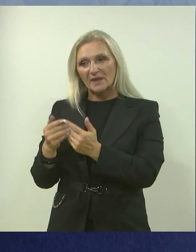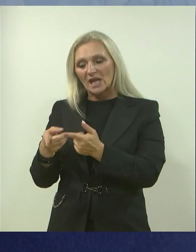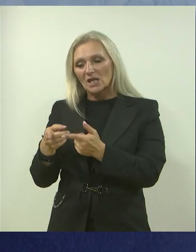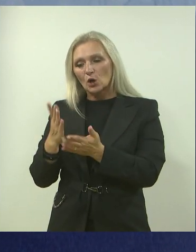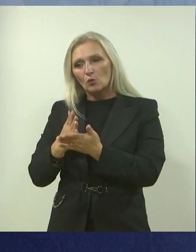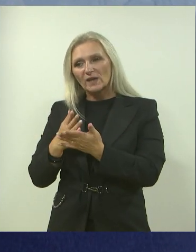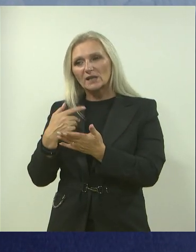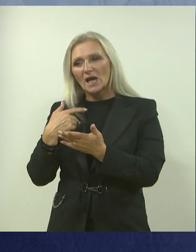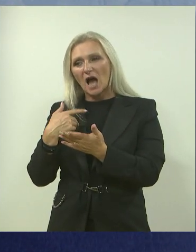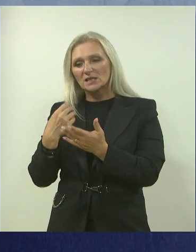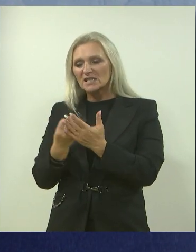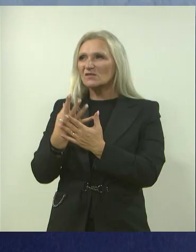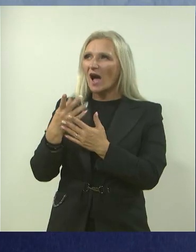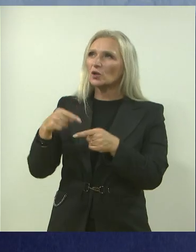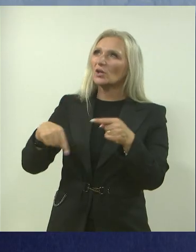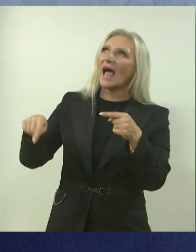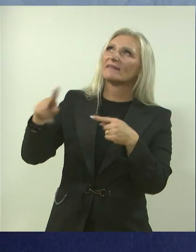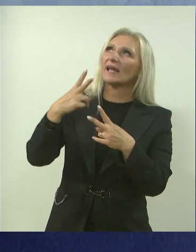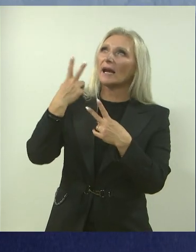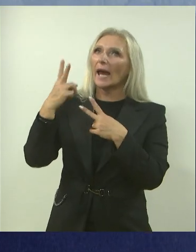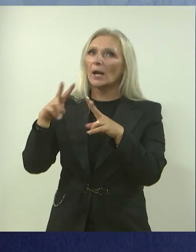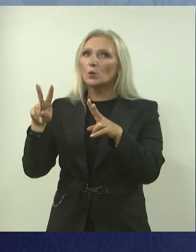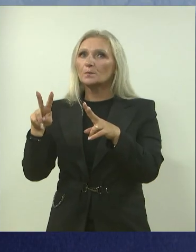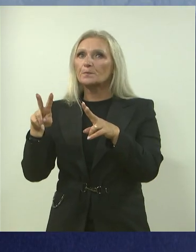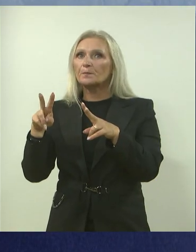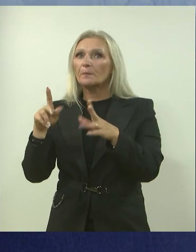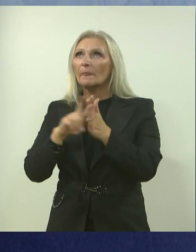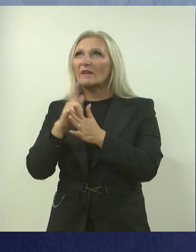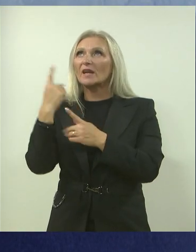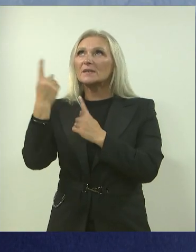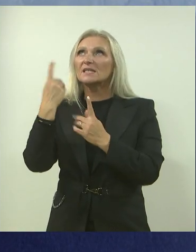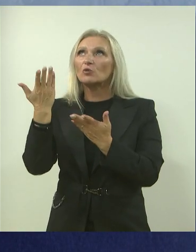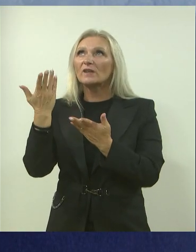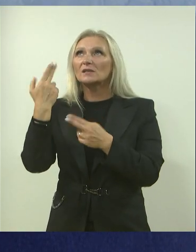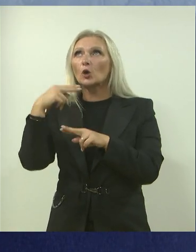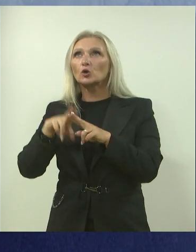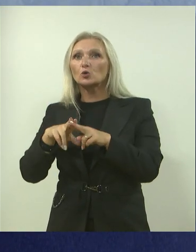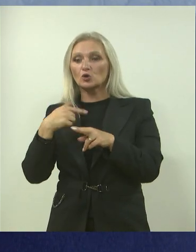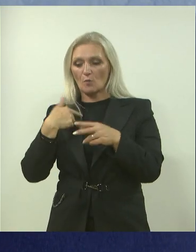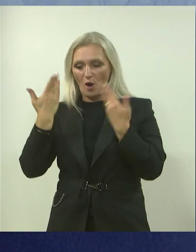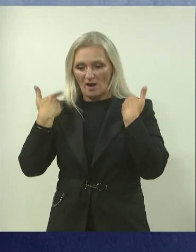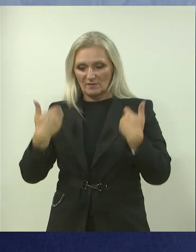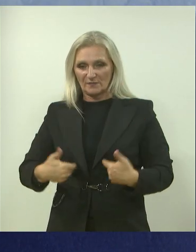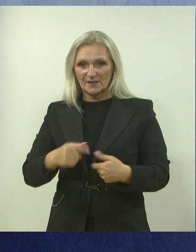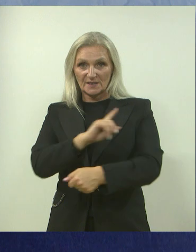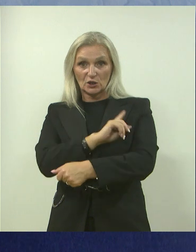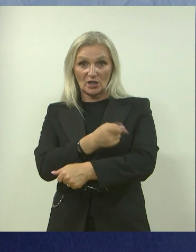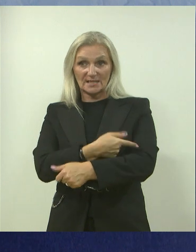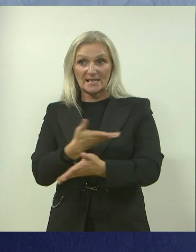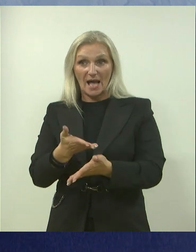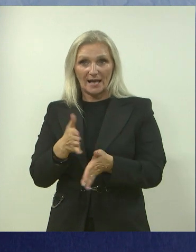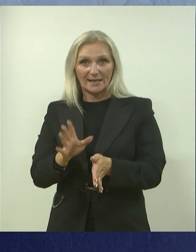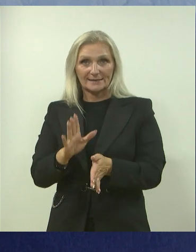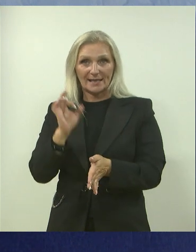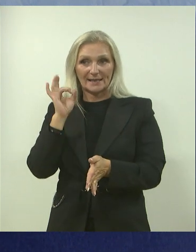pokritu, u svamej situaciji na terenu, kako mi to velimo ovo isti, vremenski uvjeti, koju odlučuju i moja fizička sprema tih dana.